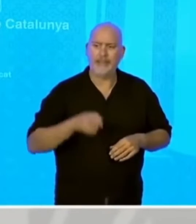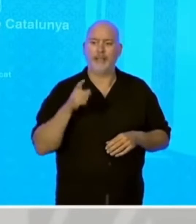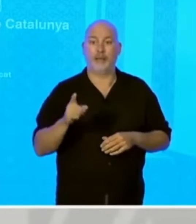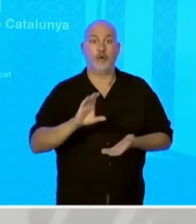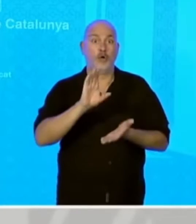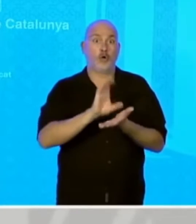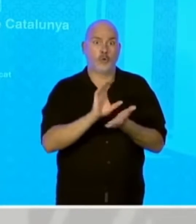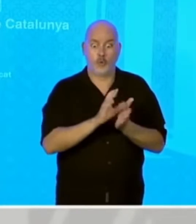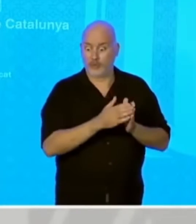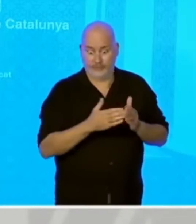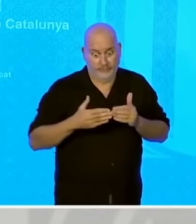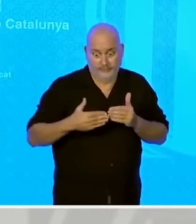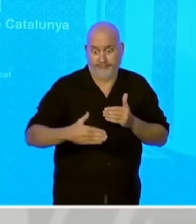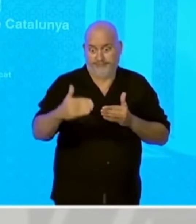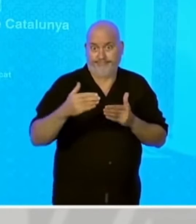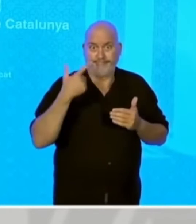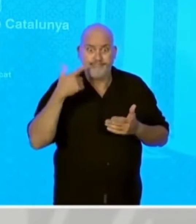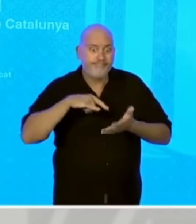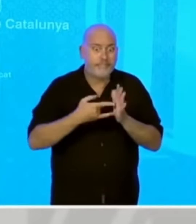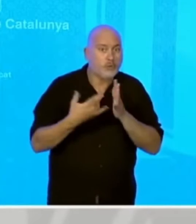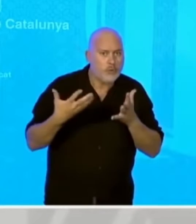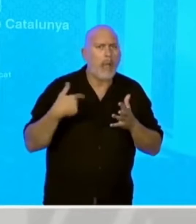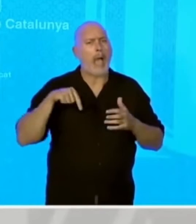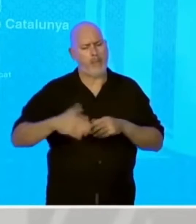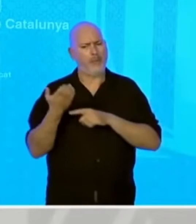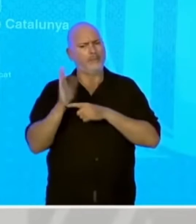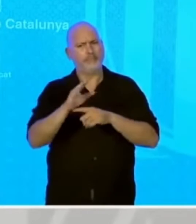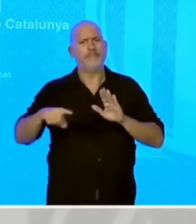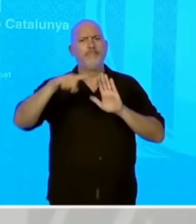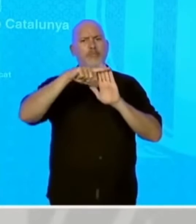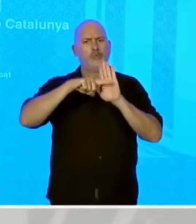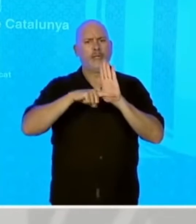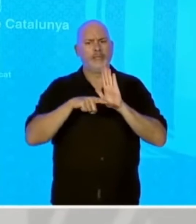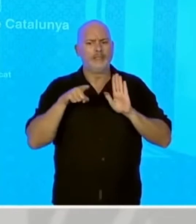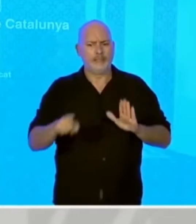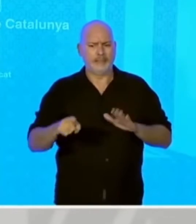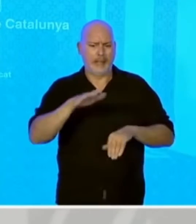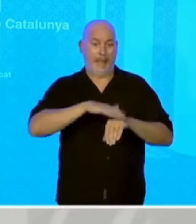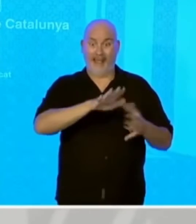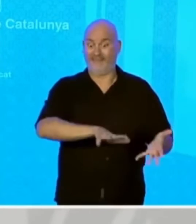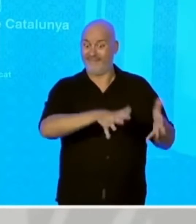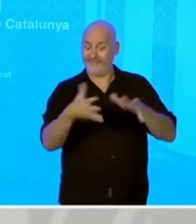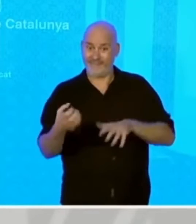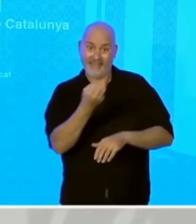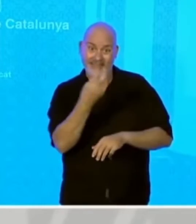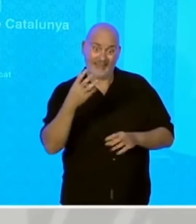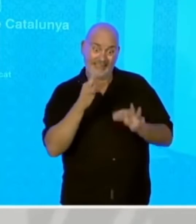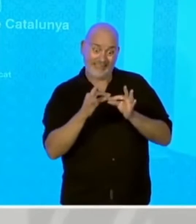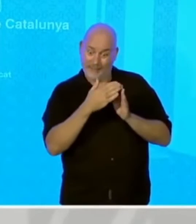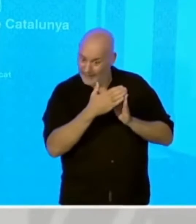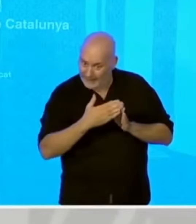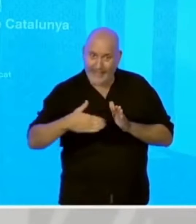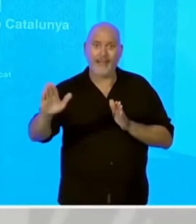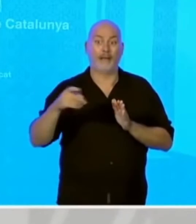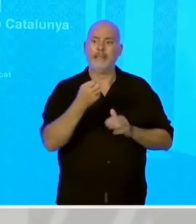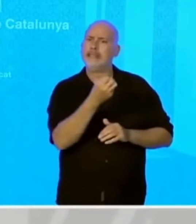feta. Presentem avui les mesures sanitàries a implementar els nostres centres educatius a partir del 13 de setembre i el 13 de